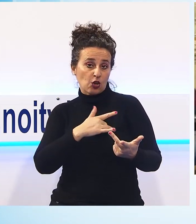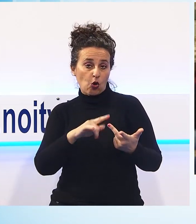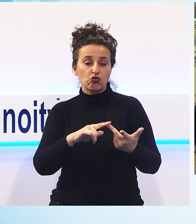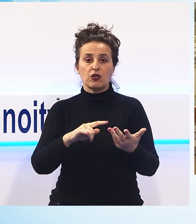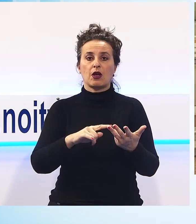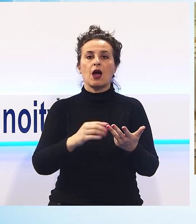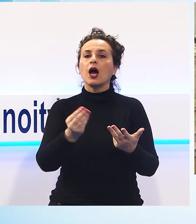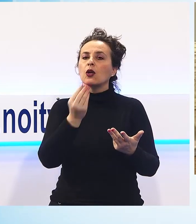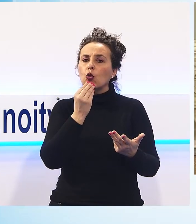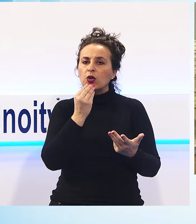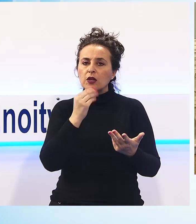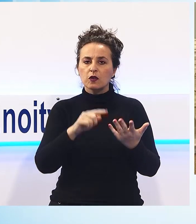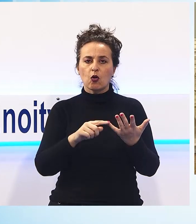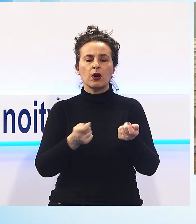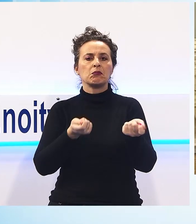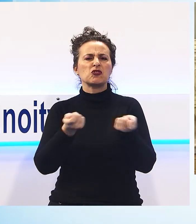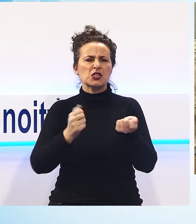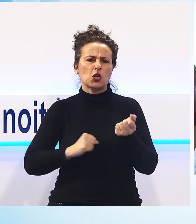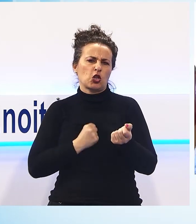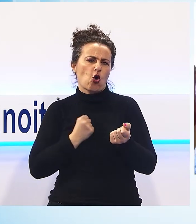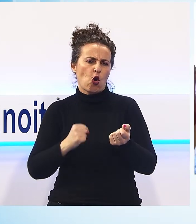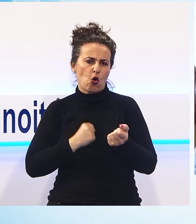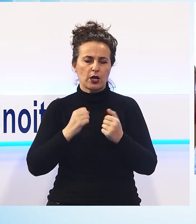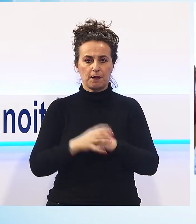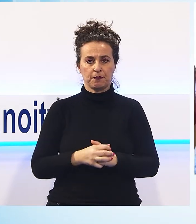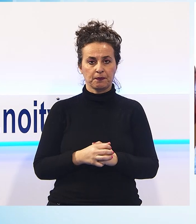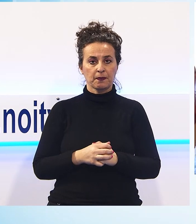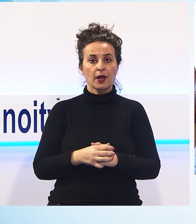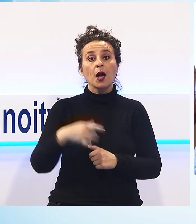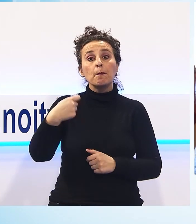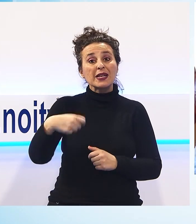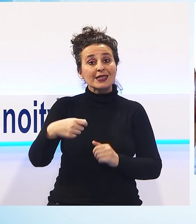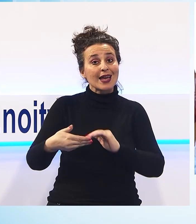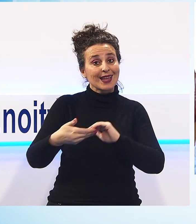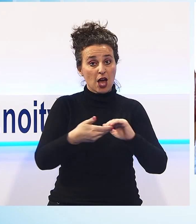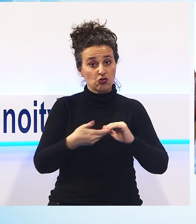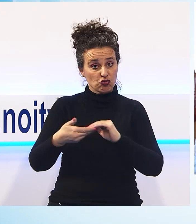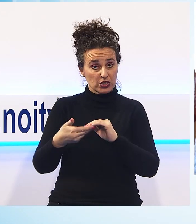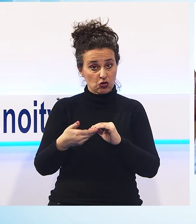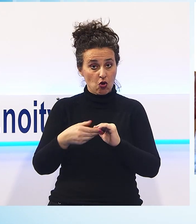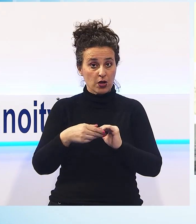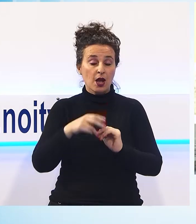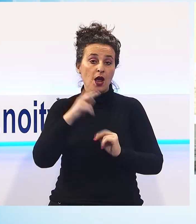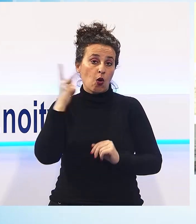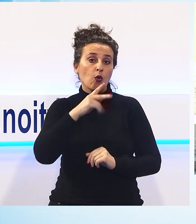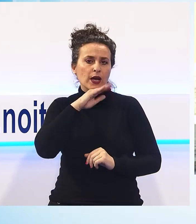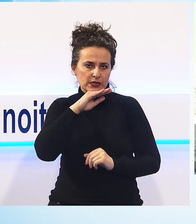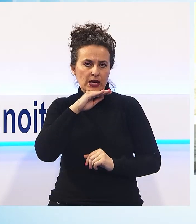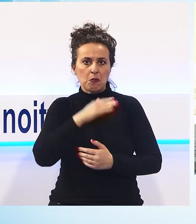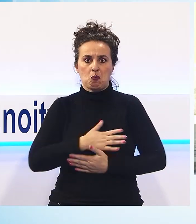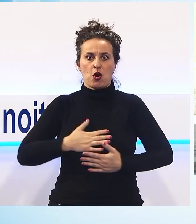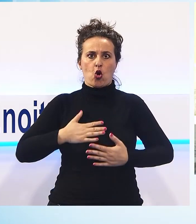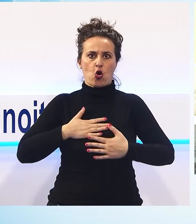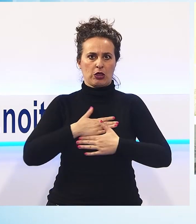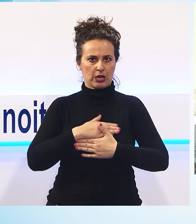alla gestione del dolore. Soddisfatto per il traguardo dei 10 anni il presidente dell'associazione, Corrado Guidi. Ora l'altro